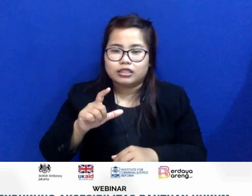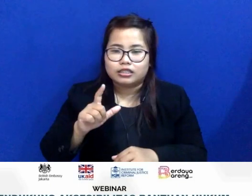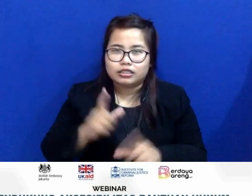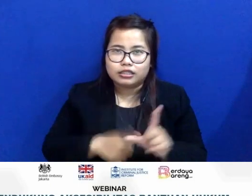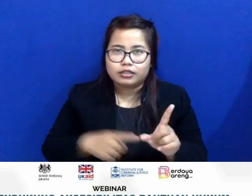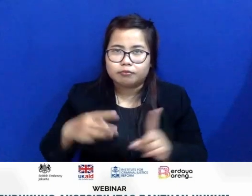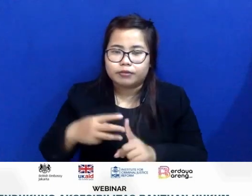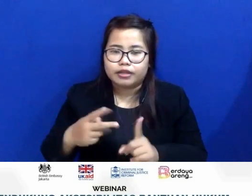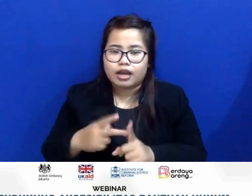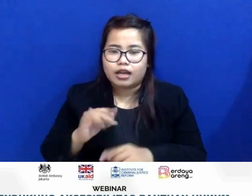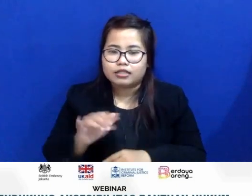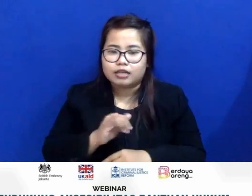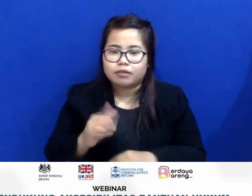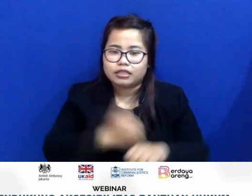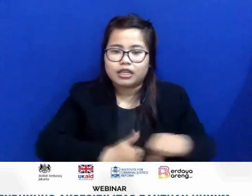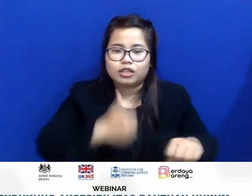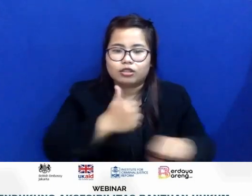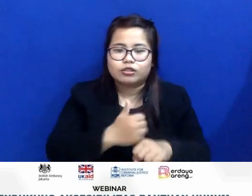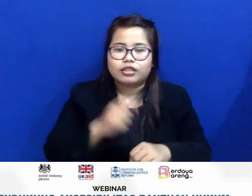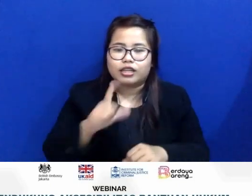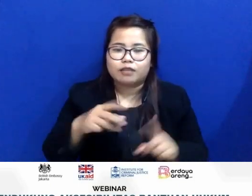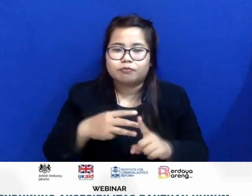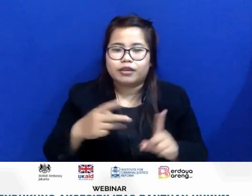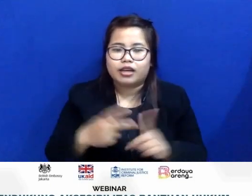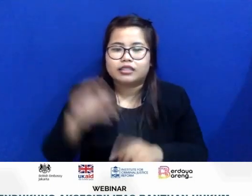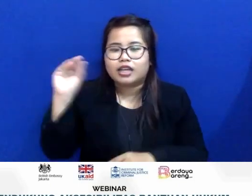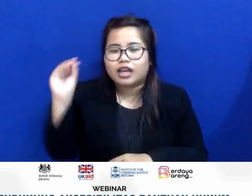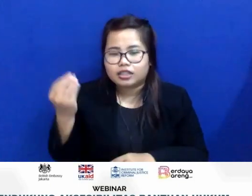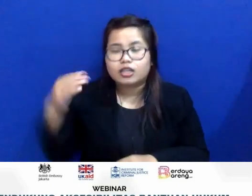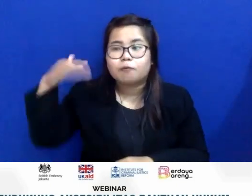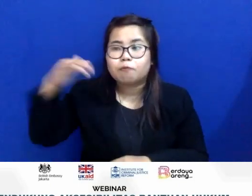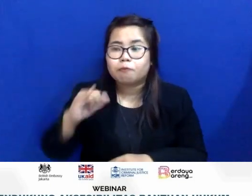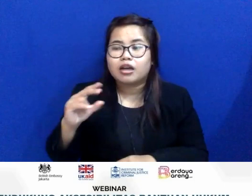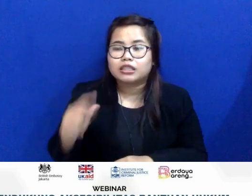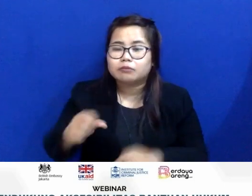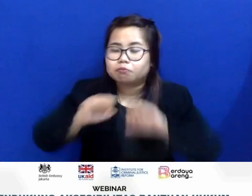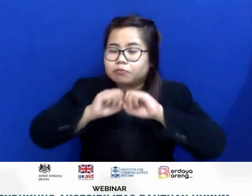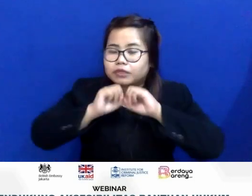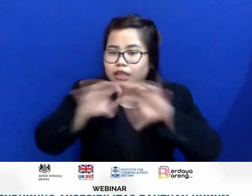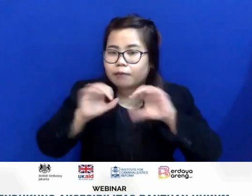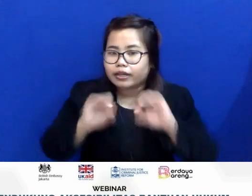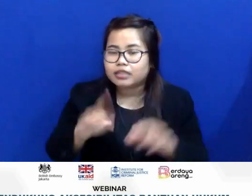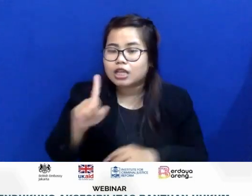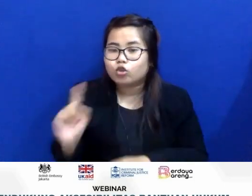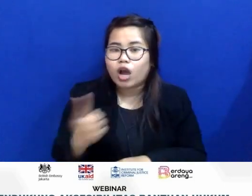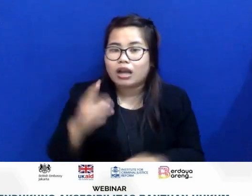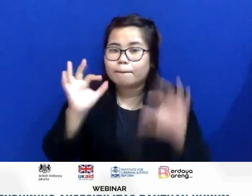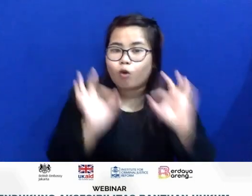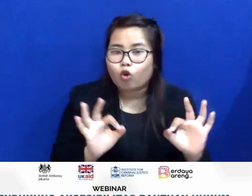direktur saya waktu di LBI Jakarta. Mas Iri itu menyampaikan satu hal yang pokok. Apa?